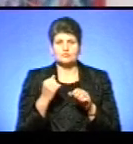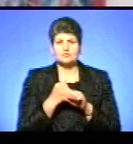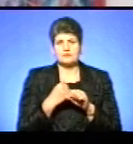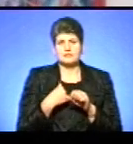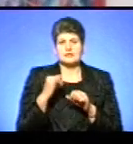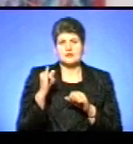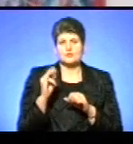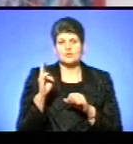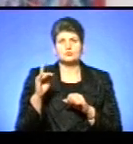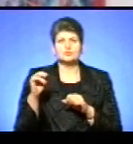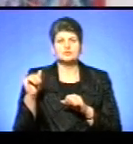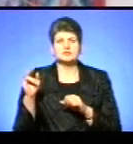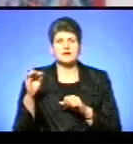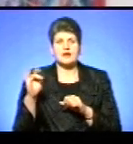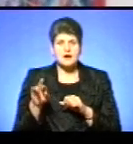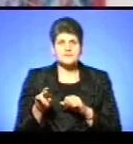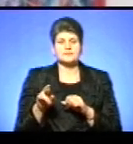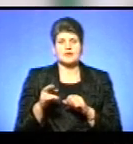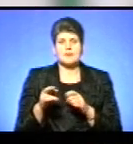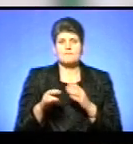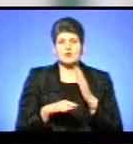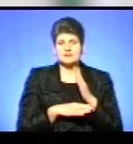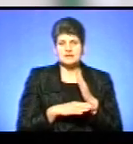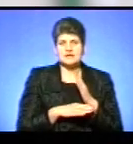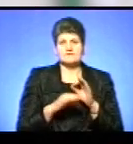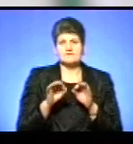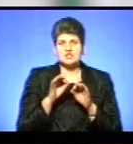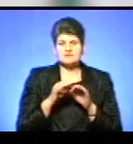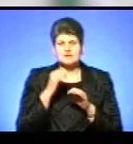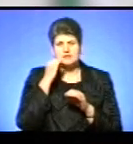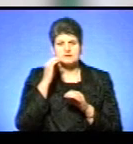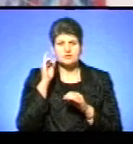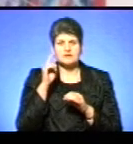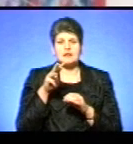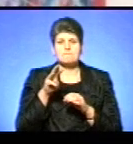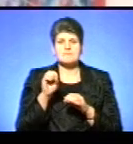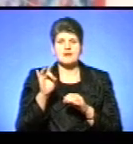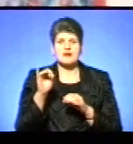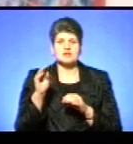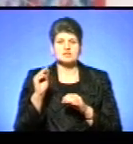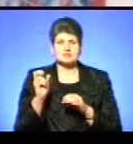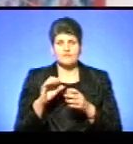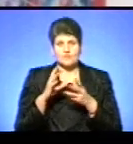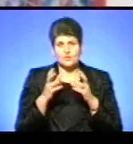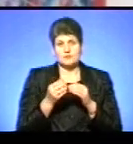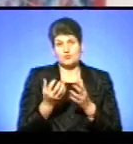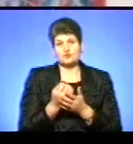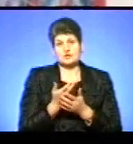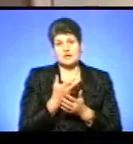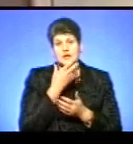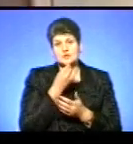Кудря, український відомий майстер по дереву. Вишивка старовина, мережка. В комплексі вийшла така